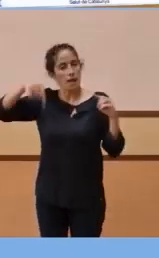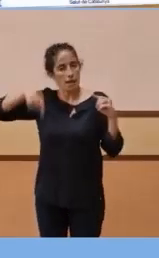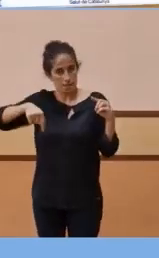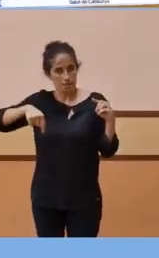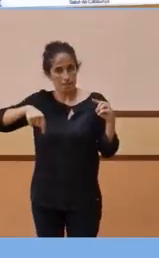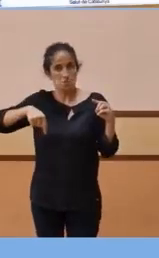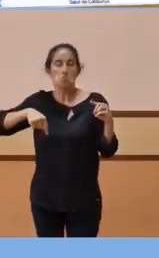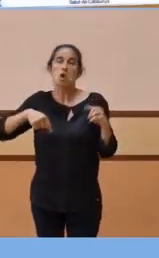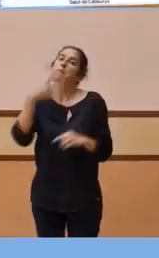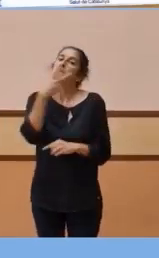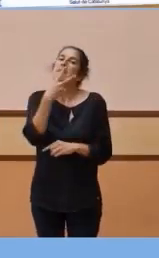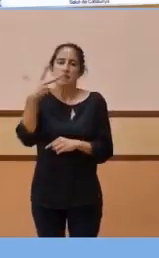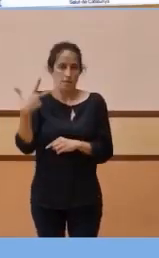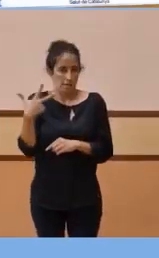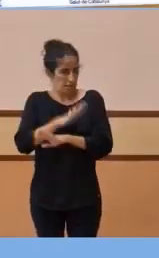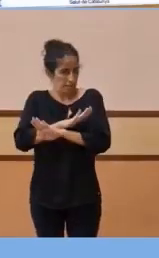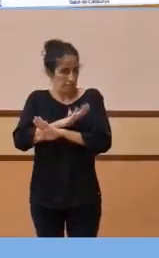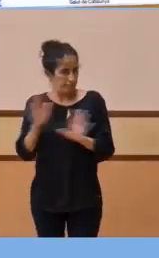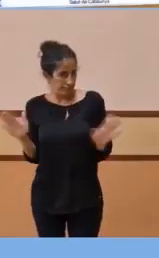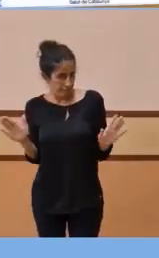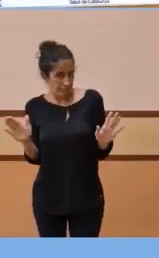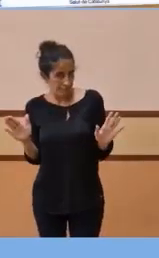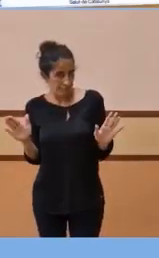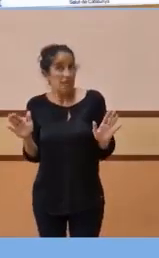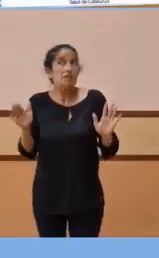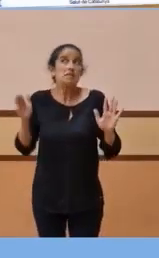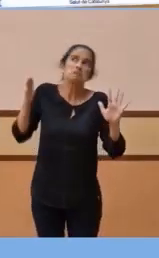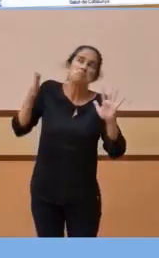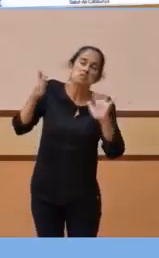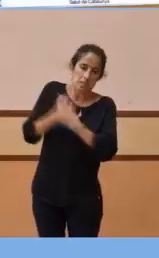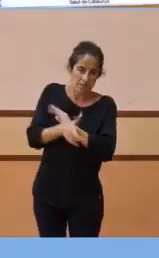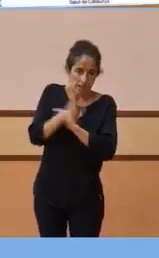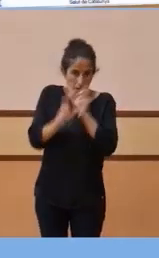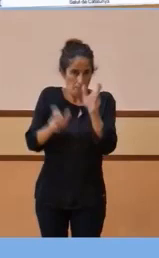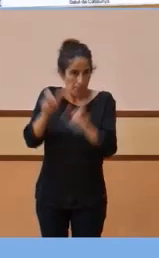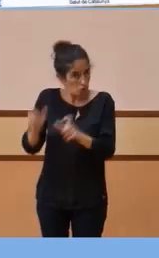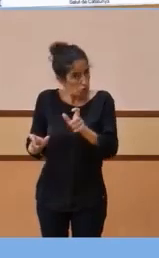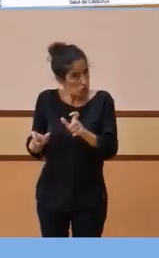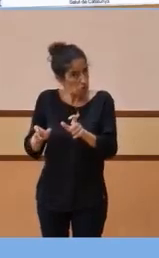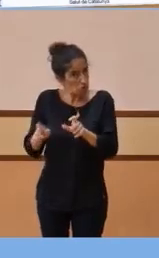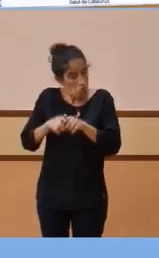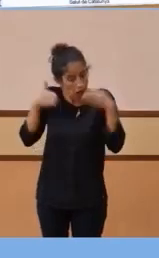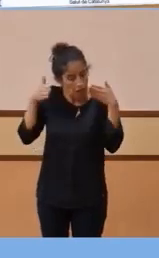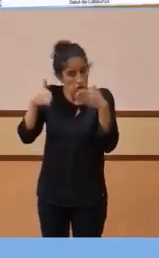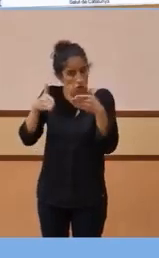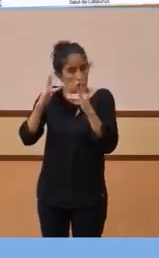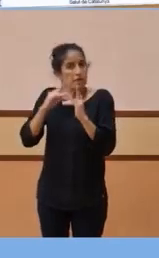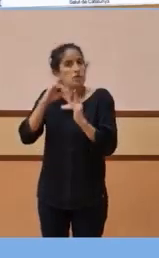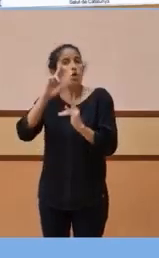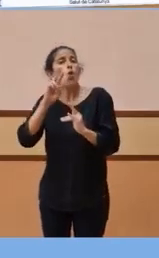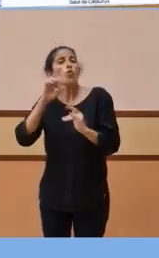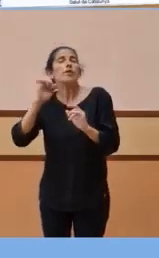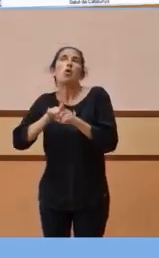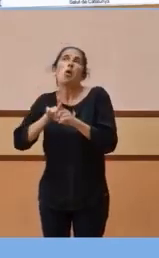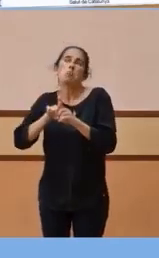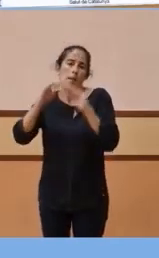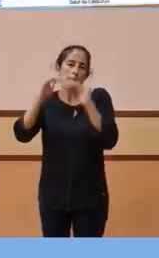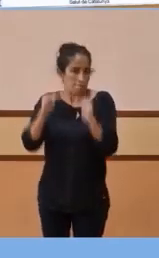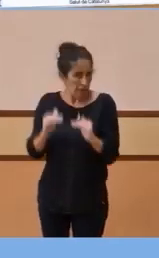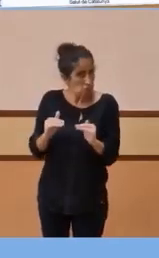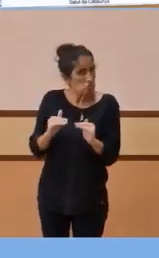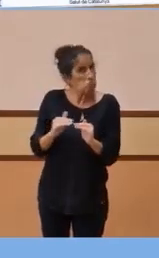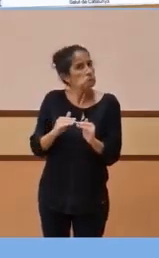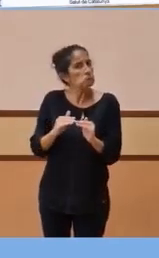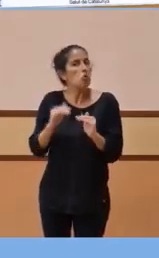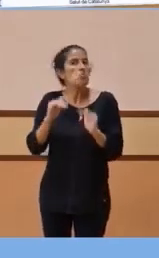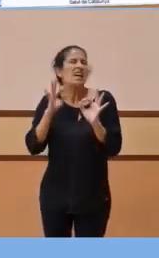ens hem quedat en 23. Per tant, d'alguna manera, les persones que hem hagut d'atendre, de perfils de menys risc i, per tant, de menys consum de